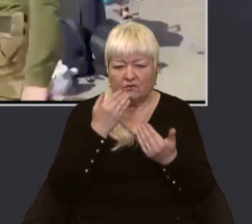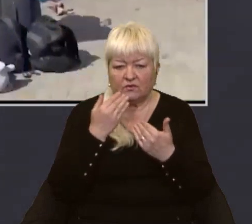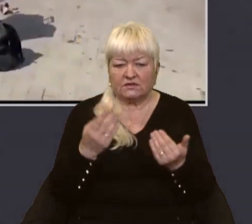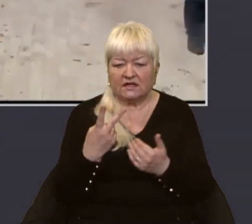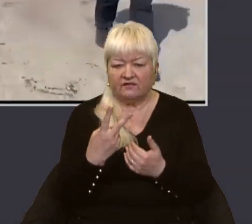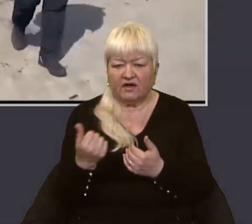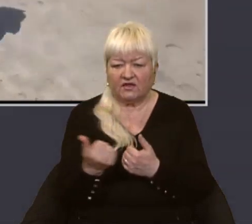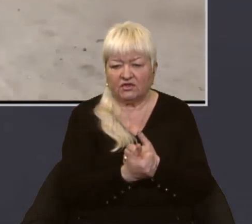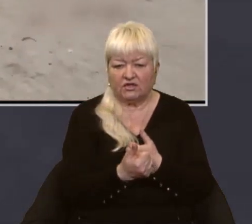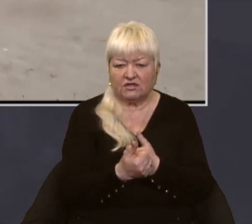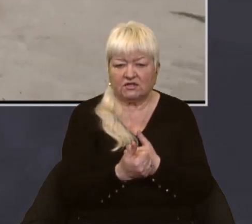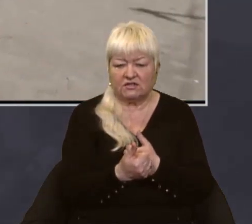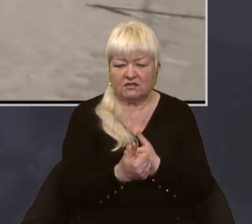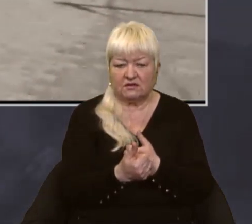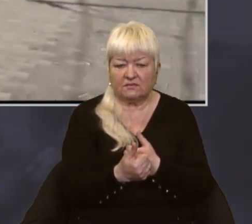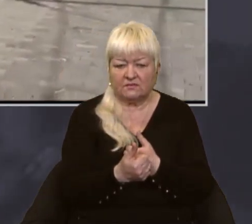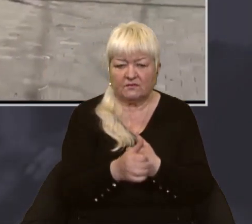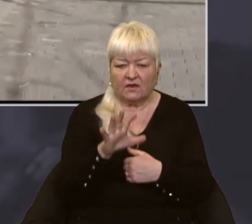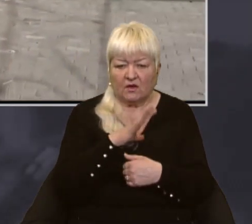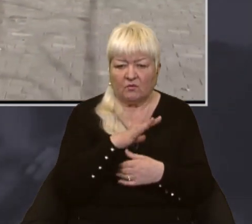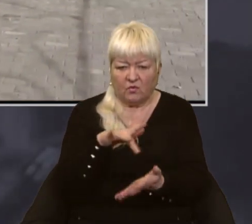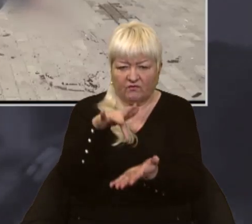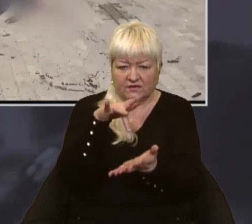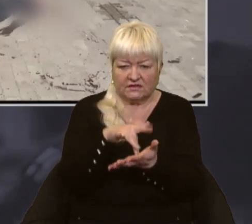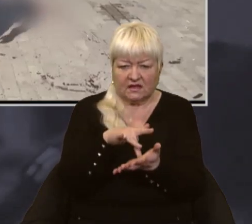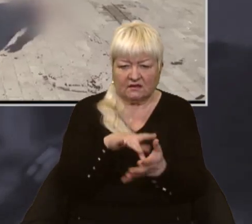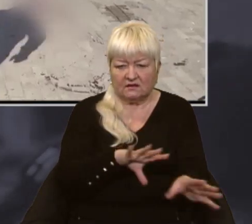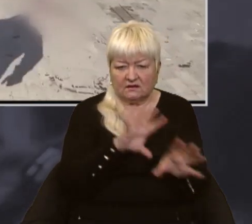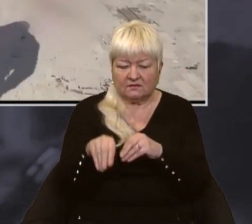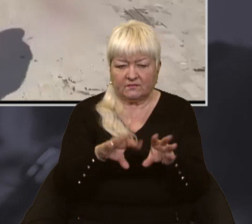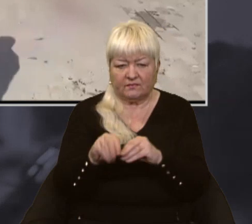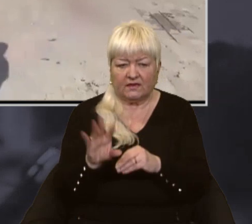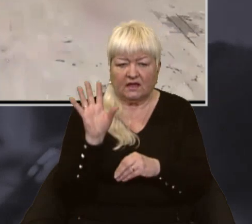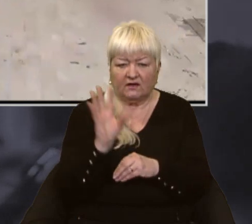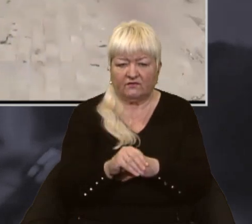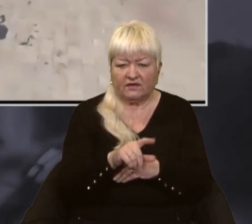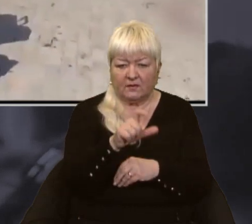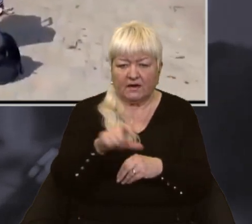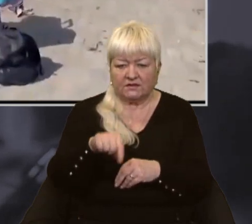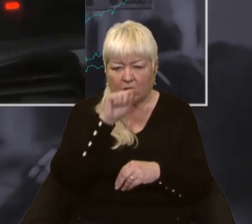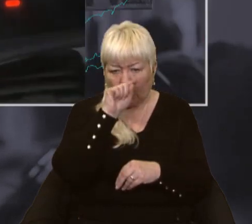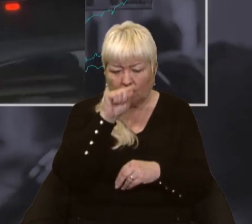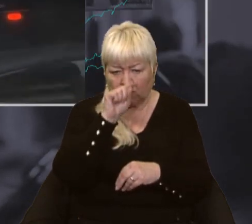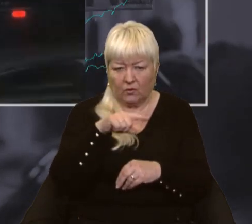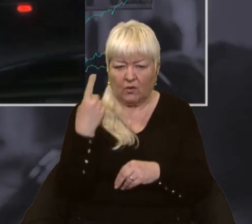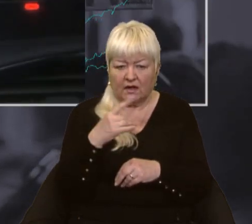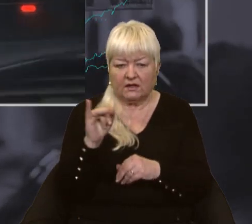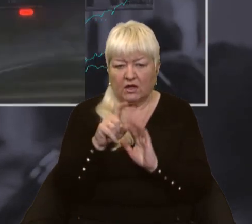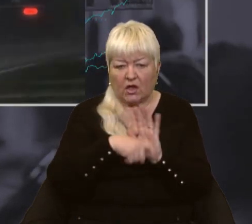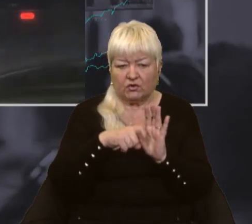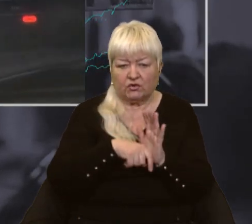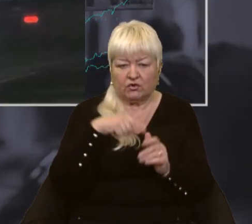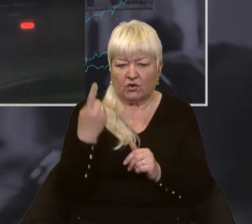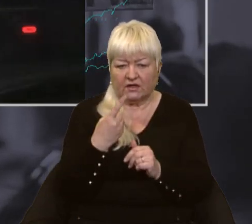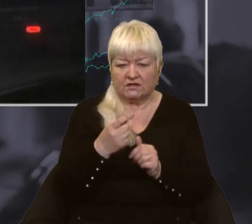тижні. Це був хаб для евакуації усіх мешканців з Луганщини, з Некупони та з Донеччини.